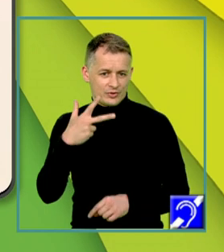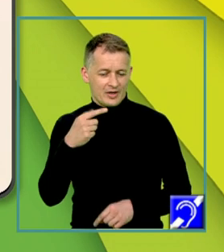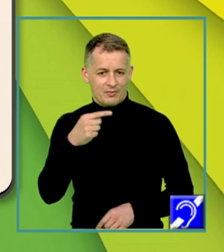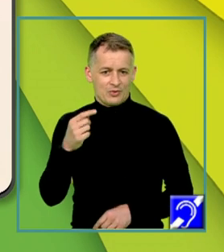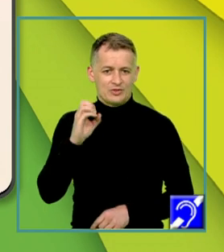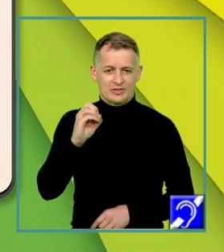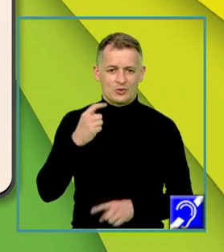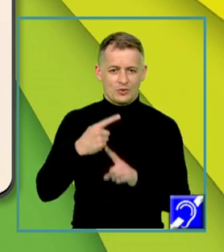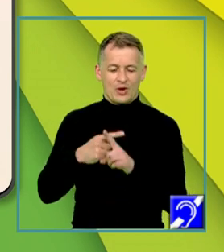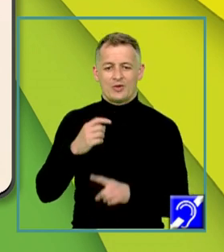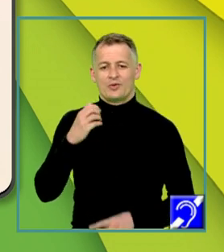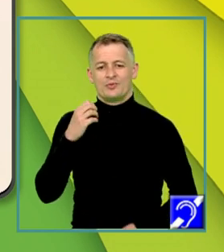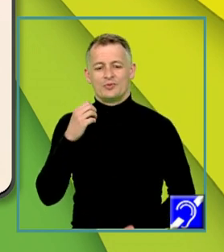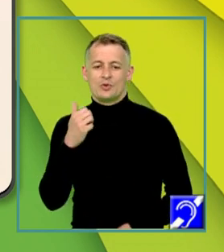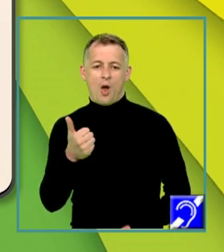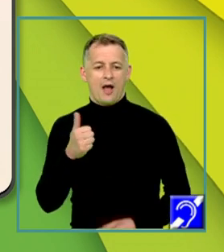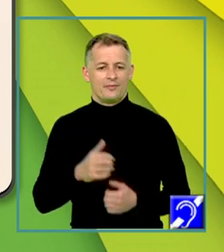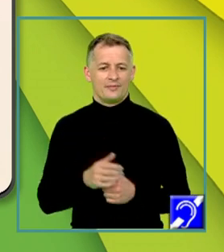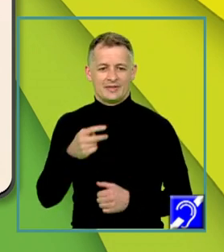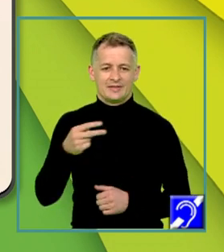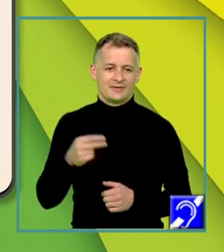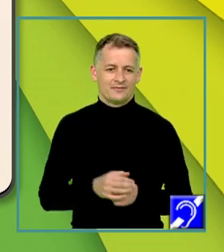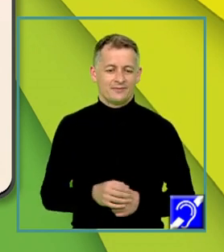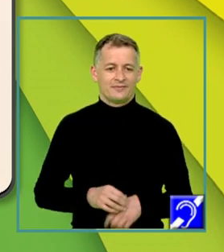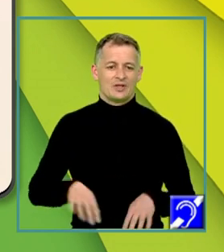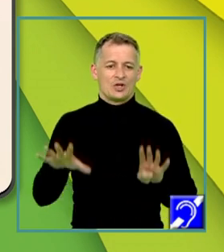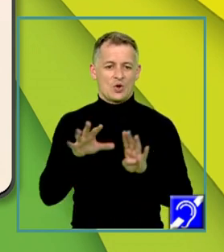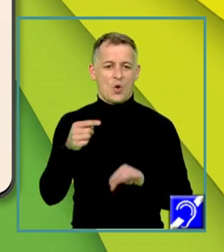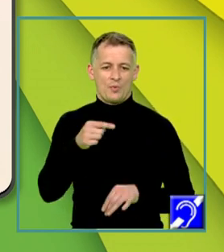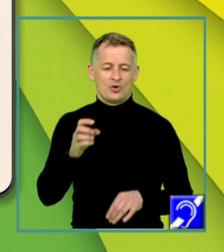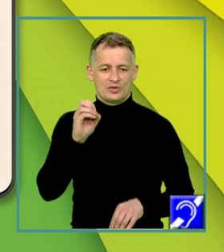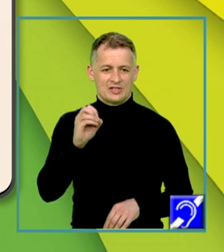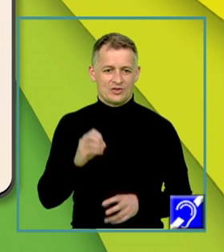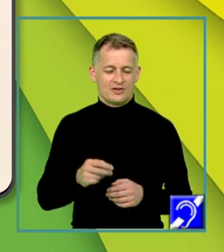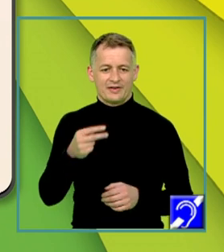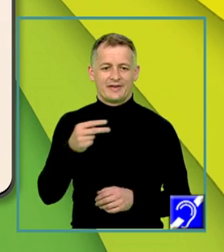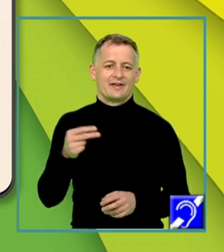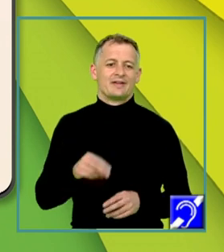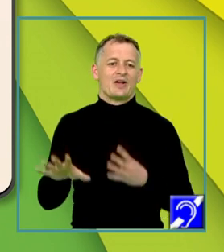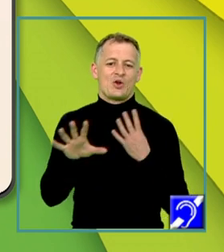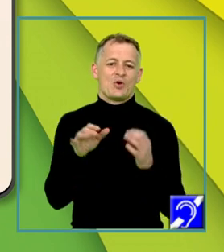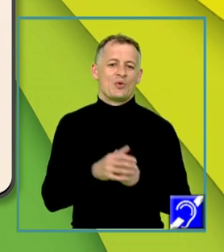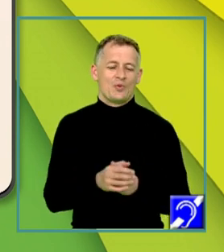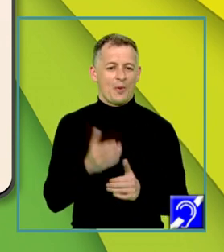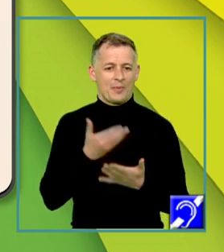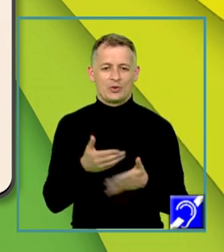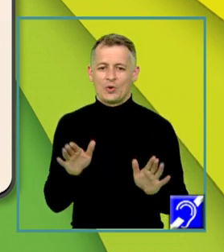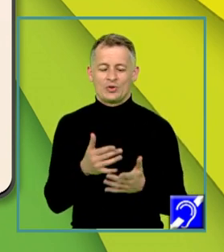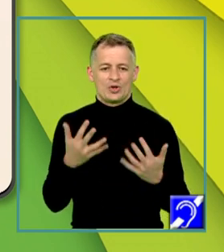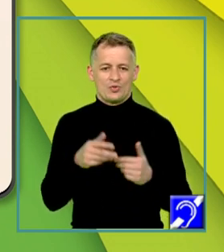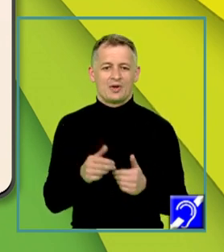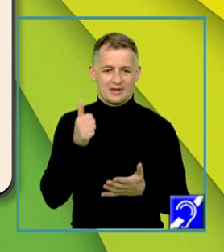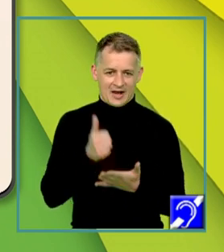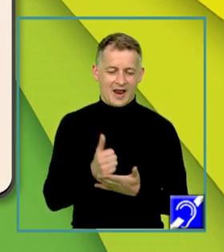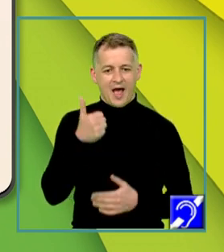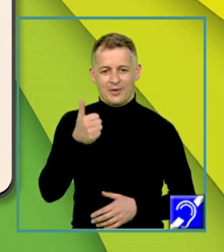0 în mulțicul A egal cu 9 pentru orice număr real